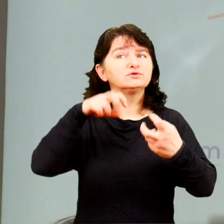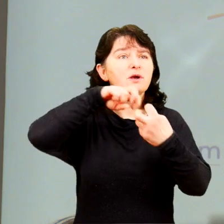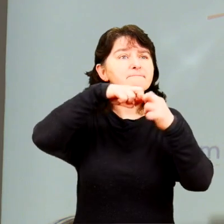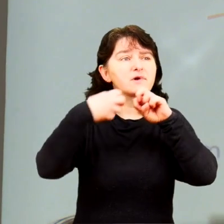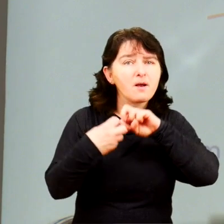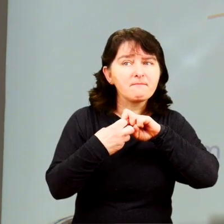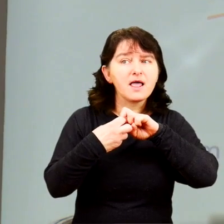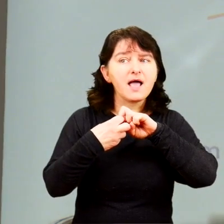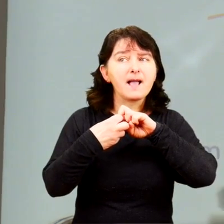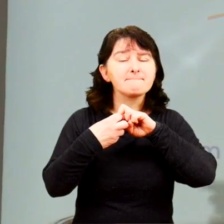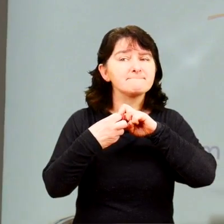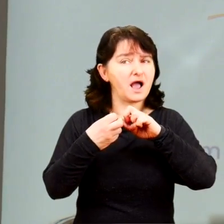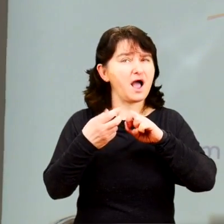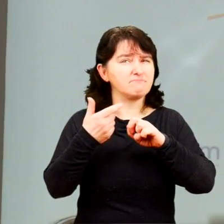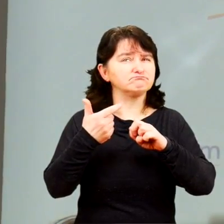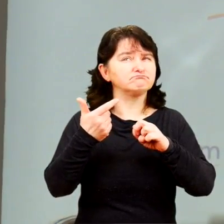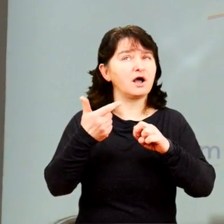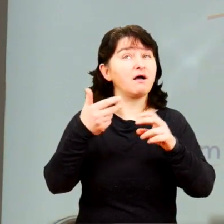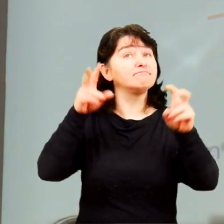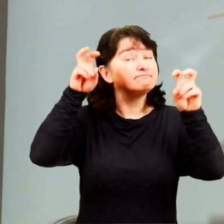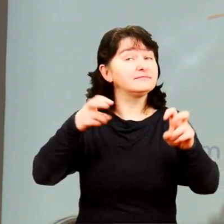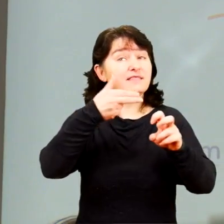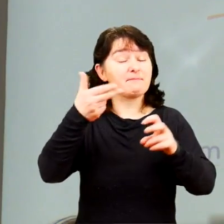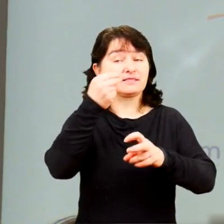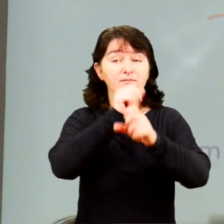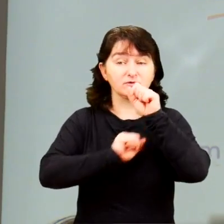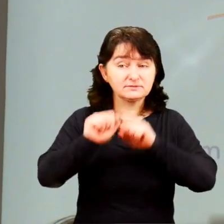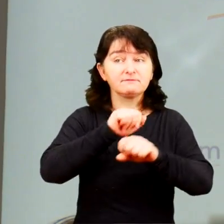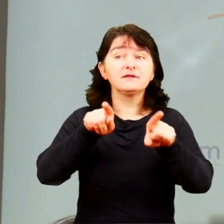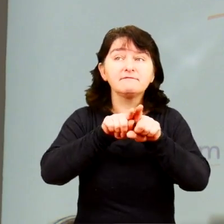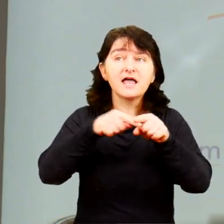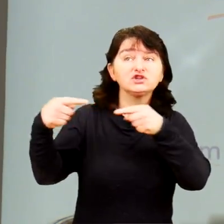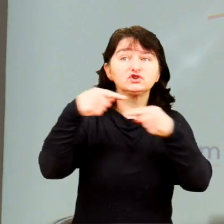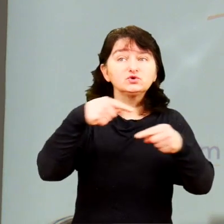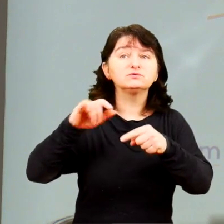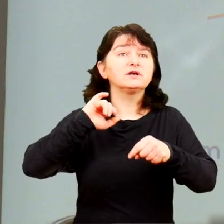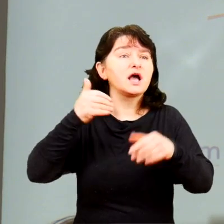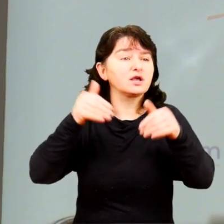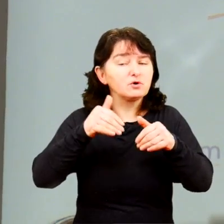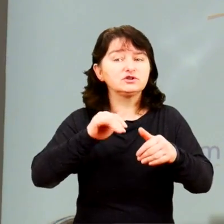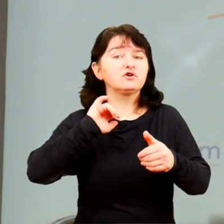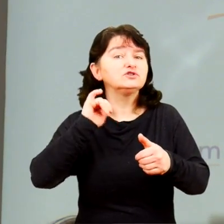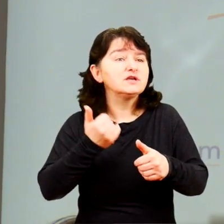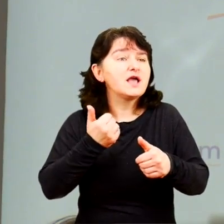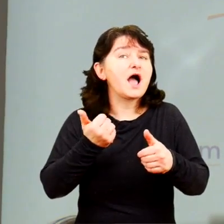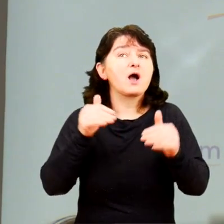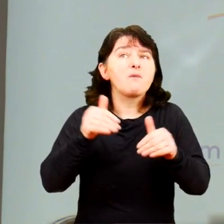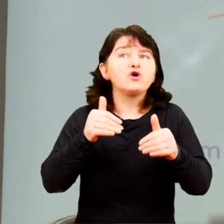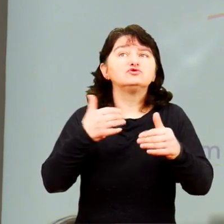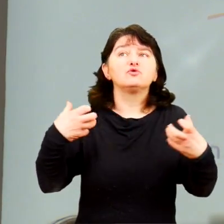dyskusja o problemach związanych nie tylko z niepełnosprawnością, ale również o możliwości i szansach